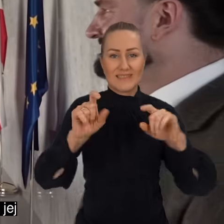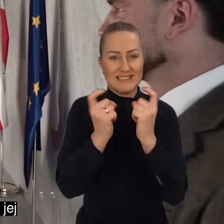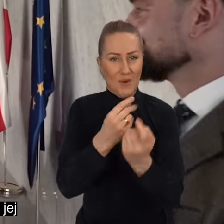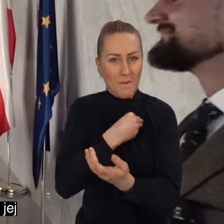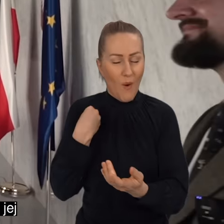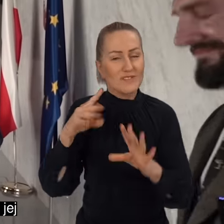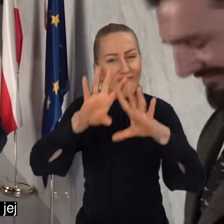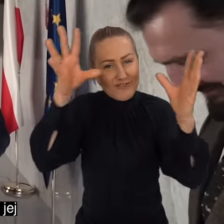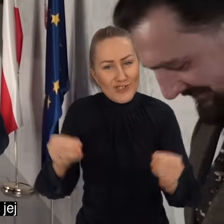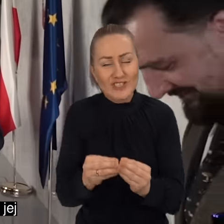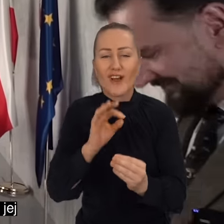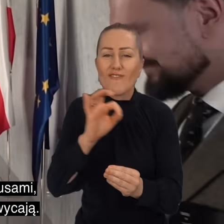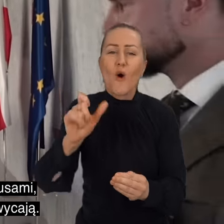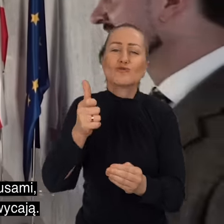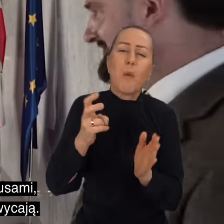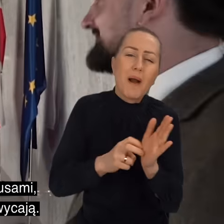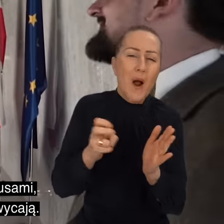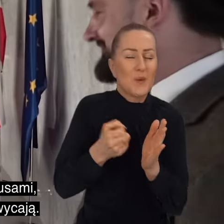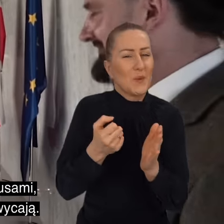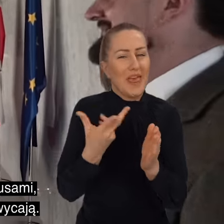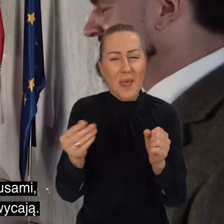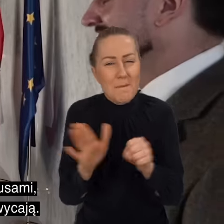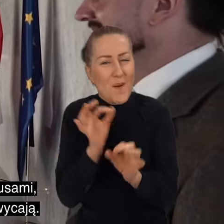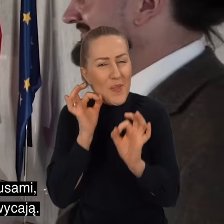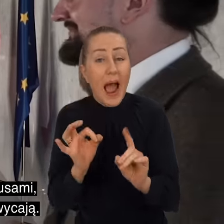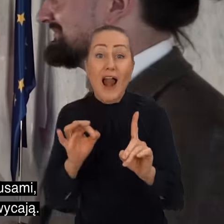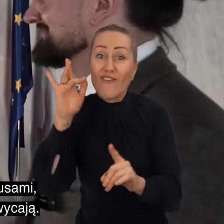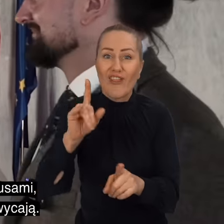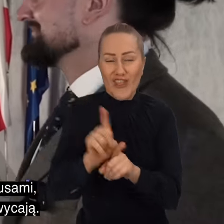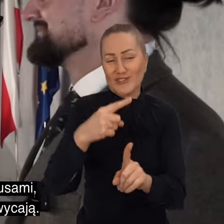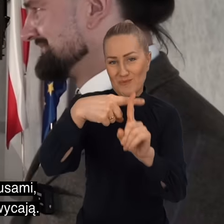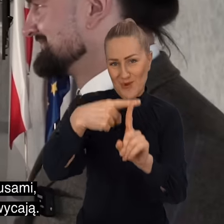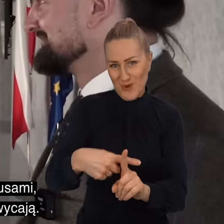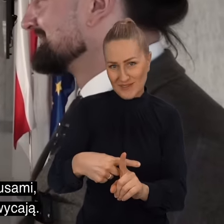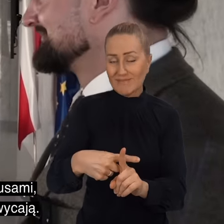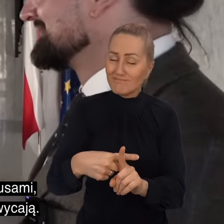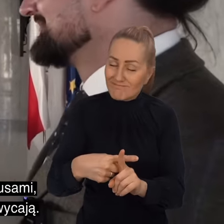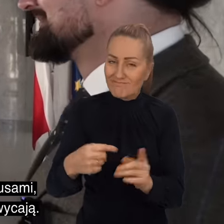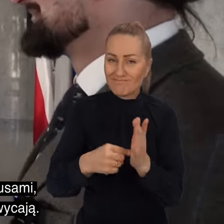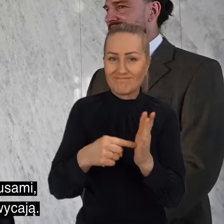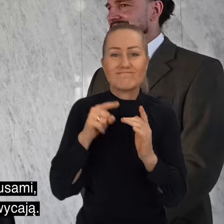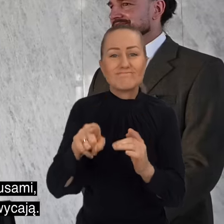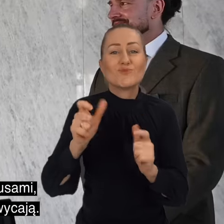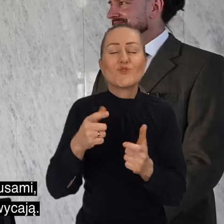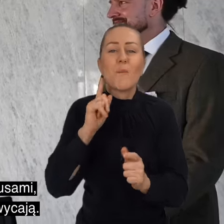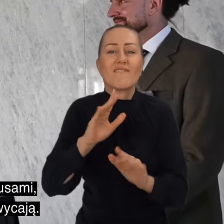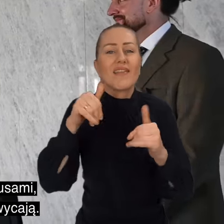cała Polska. Ze wszystkimi jej niedociągnięciami, ale też i plusami, i tymi momentami, które